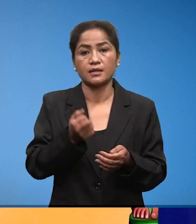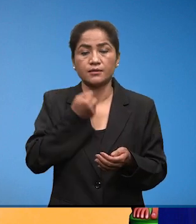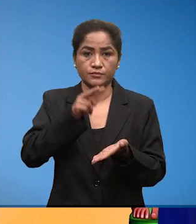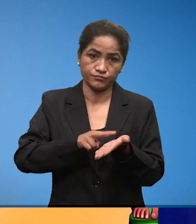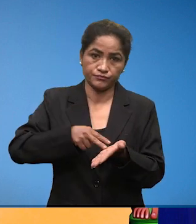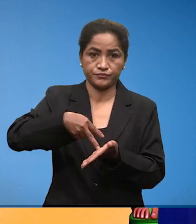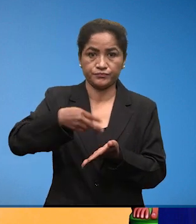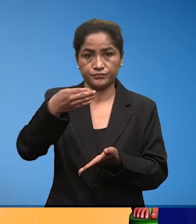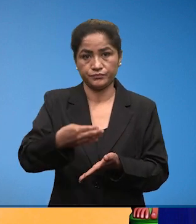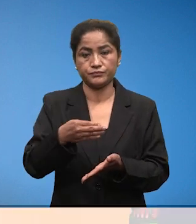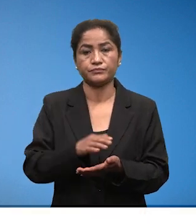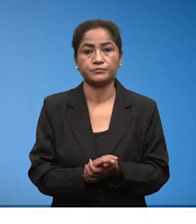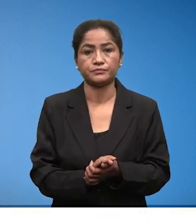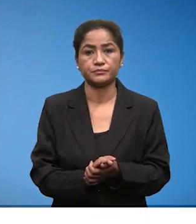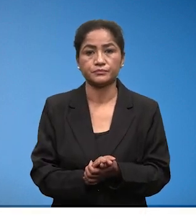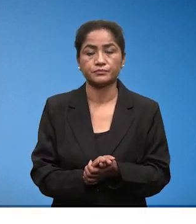आफ़े सक्षिं हो।